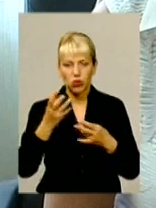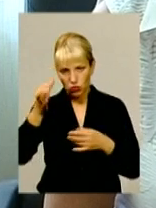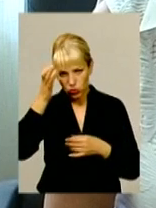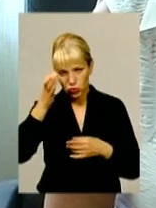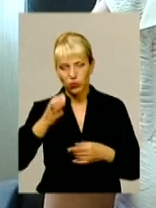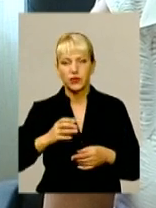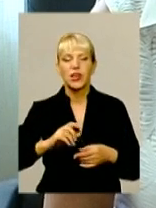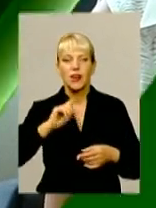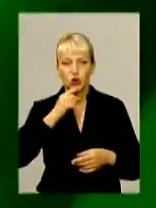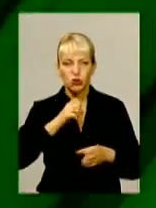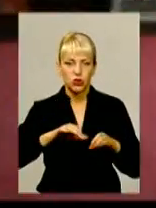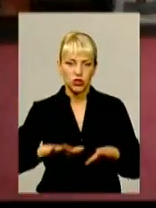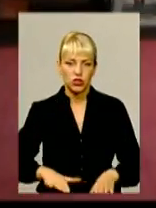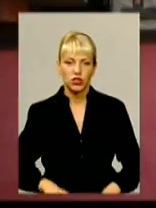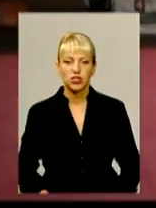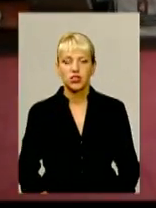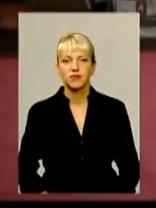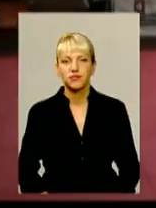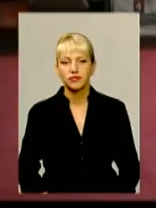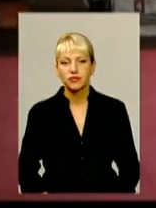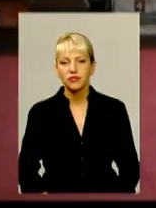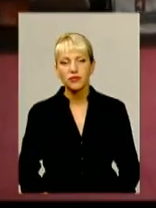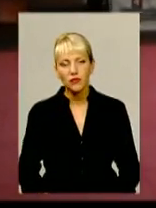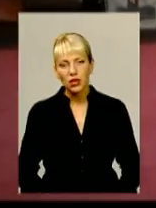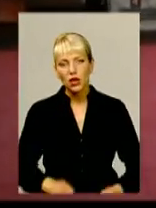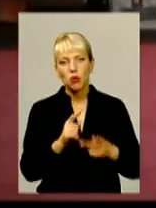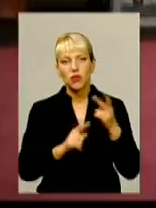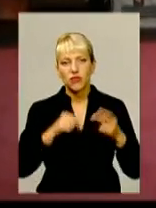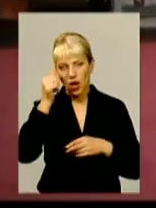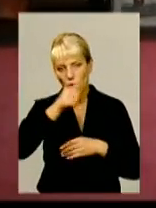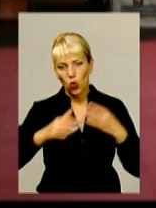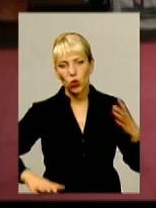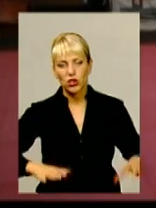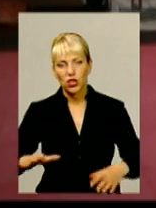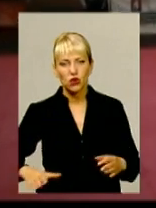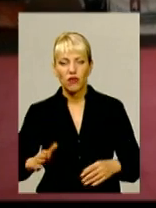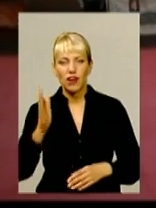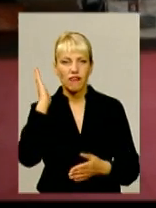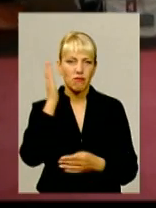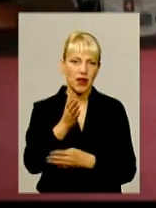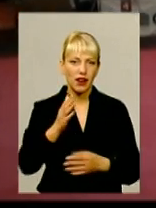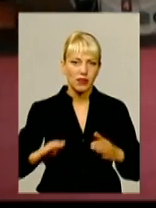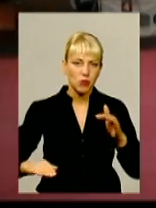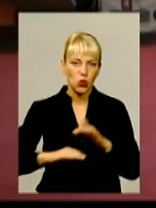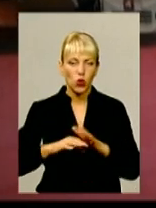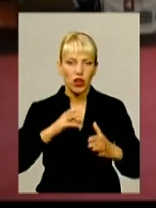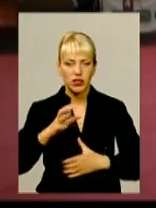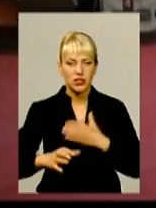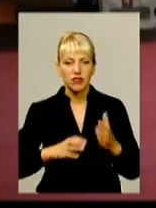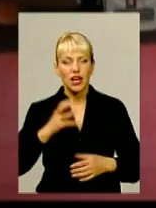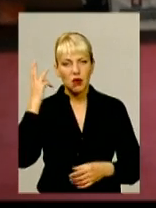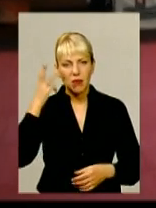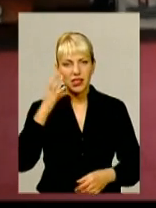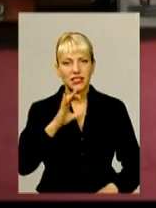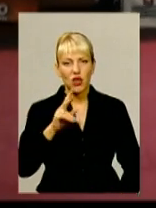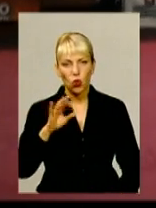економічні рішення». Півтора року тренувань і вперед підкоряти світ. Хмельничанка Софія Сікорська стала